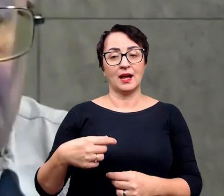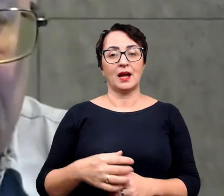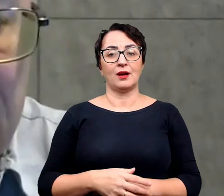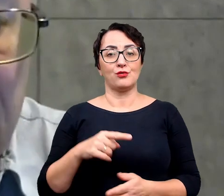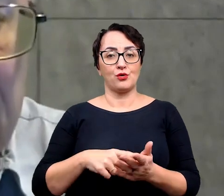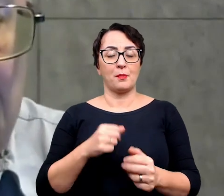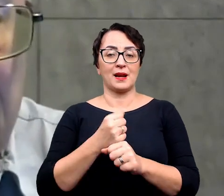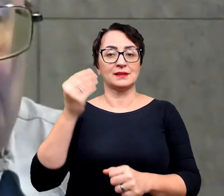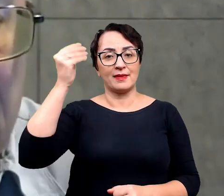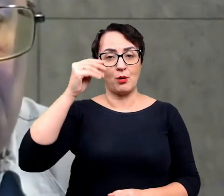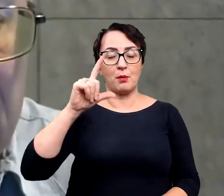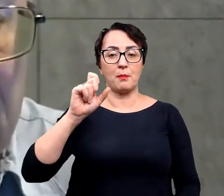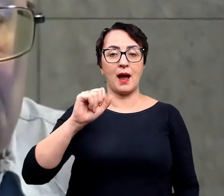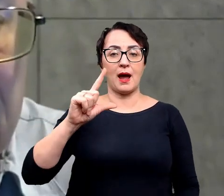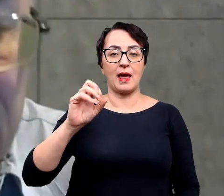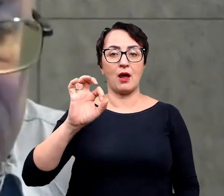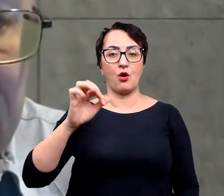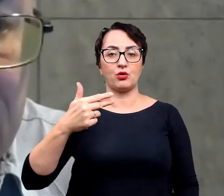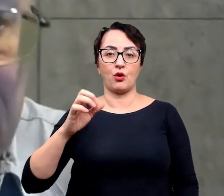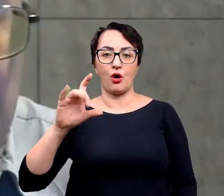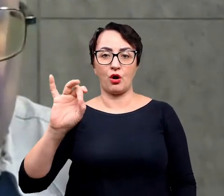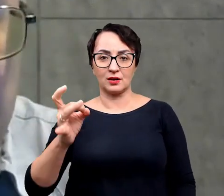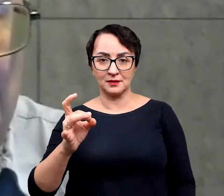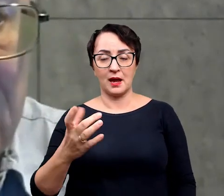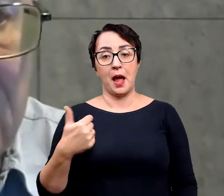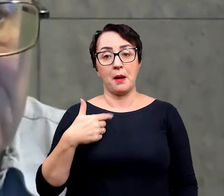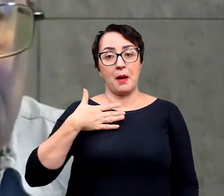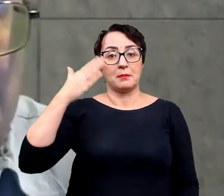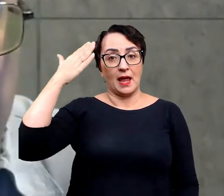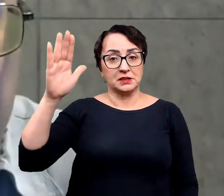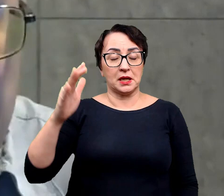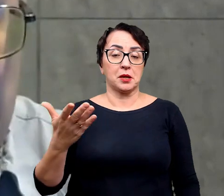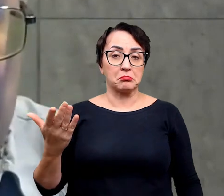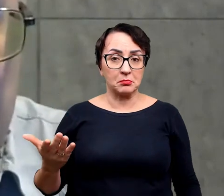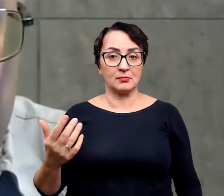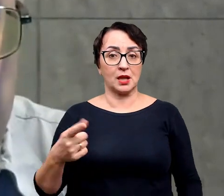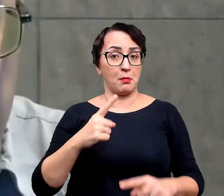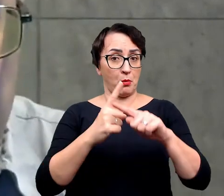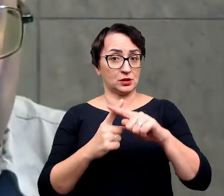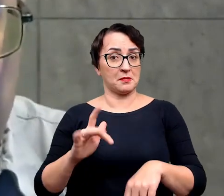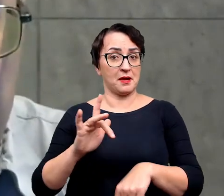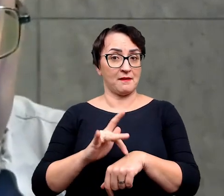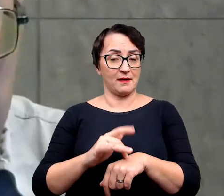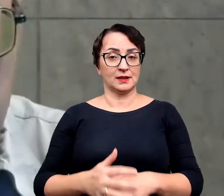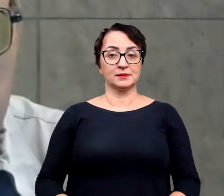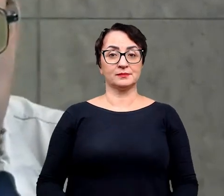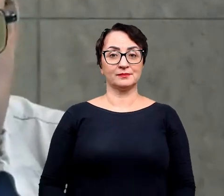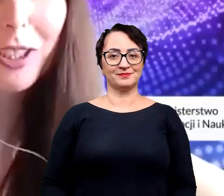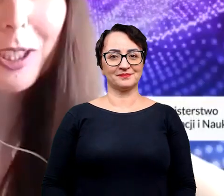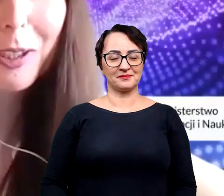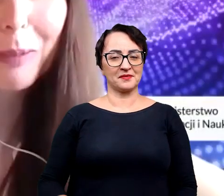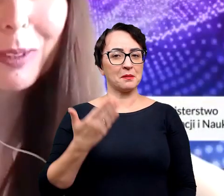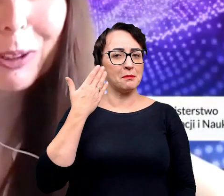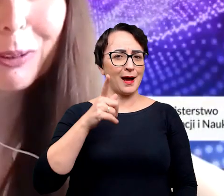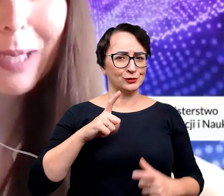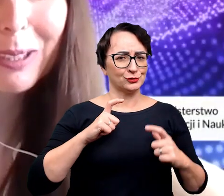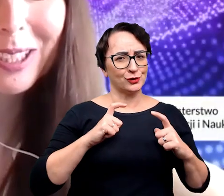bardziej właśnie taką pracą naukową, paleontologiczną. Mam nadzieję, że z jakimś takim pozytywnym efektem skutkiem. Bardzo